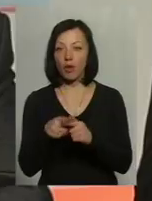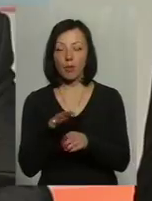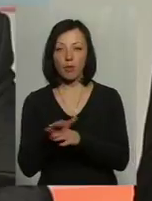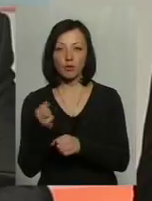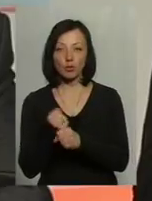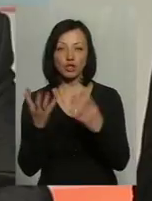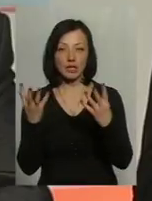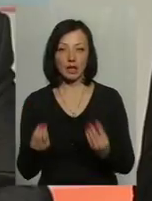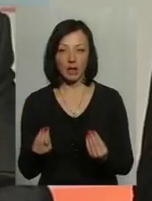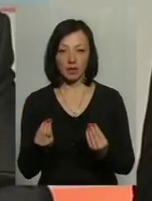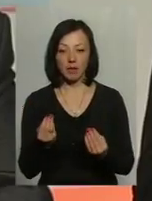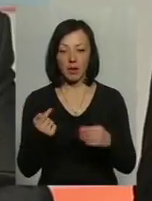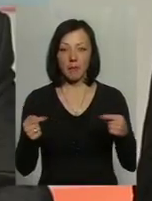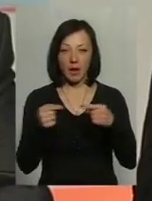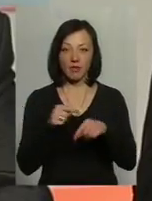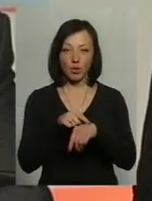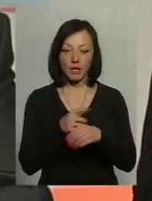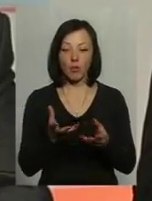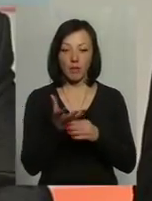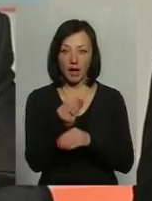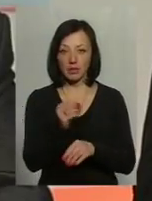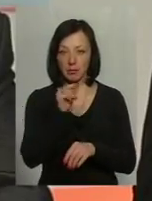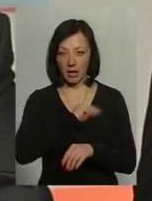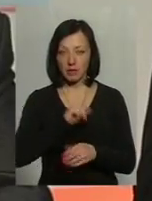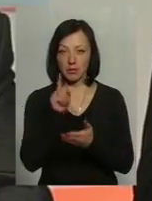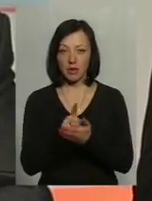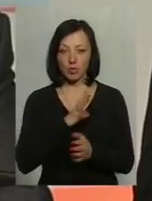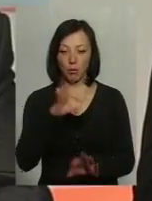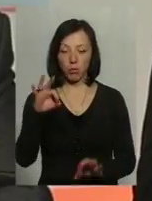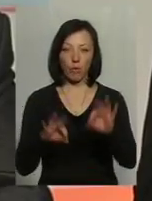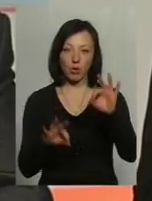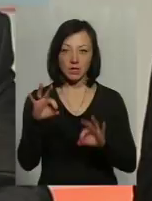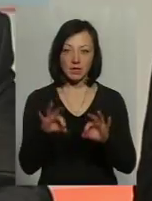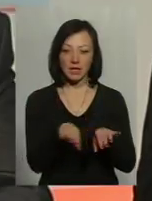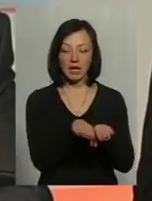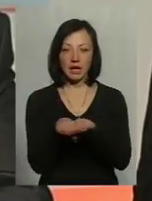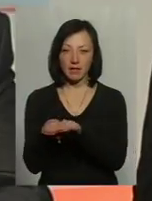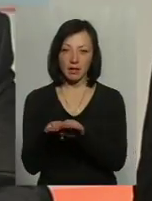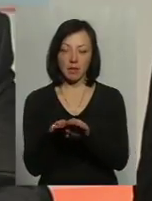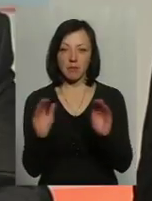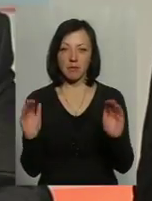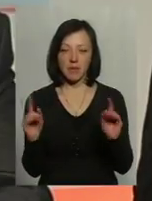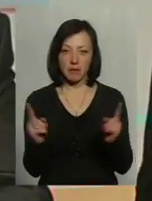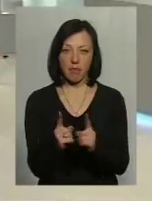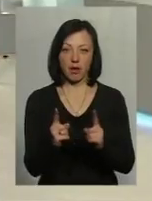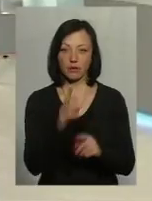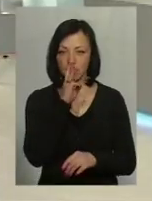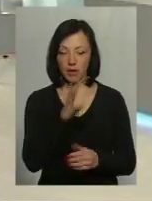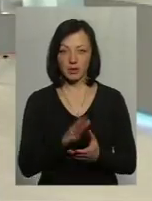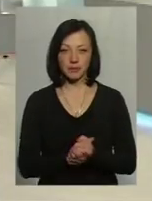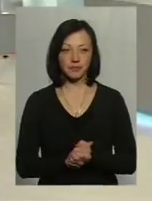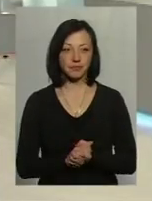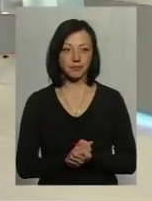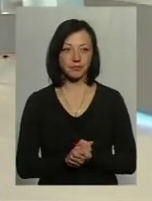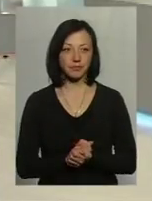робочий день, якщо це якісь певні години, і оплата праці при цьому має бути пропорційно, виходячи з рівня мінімальної заробітної плати. Валерій